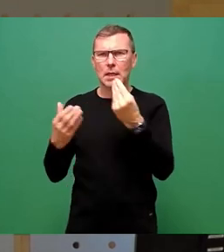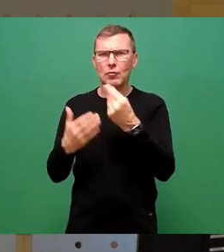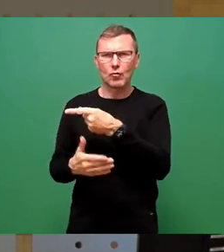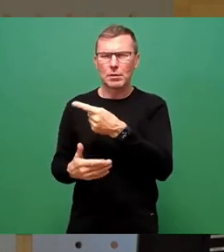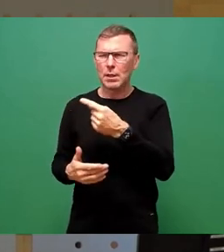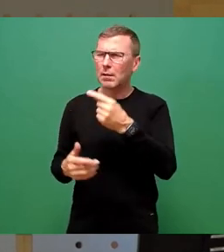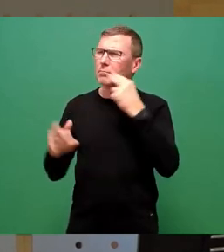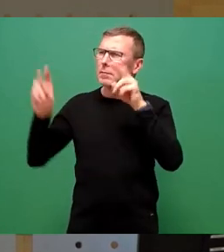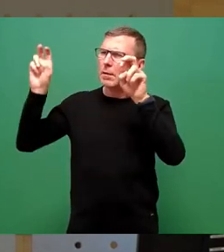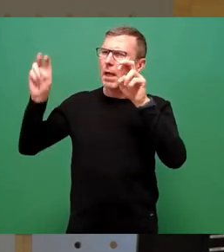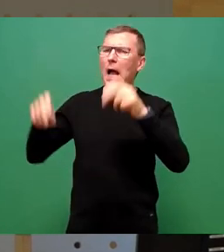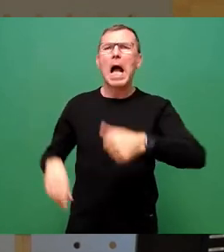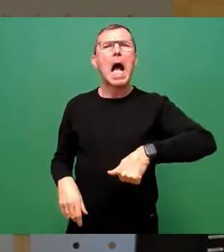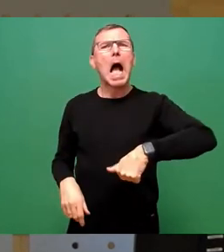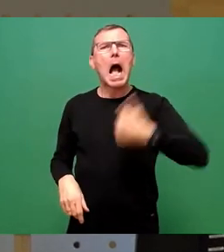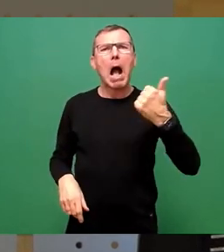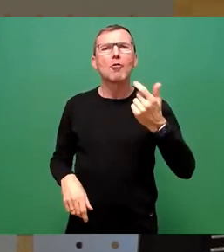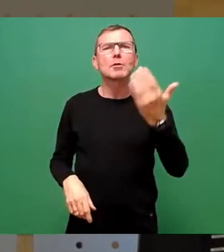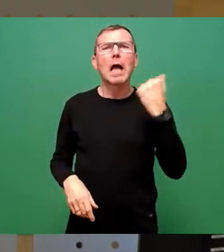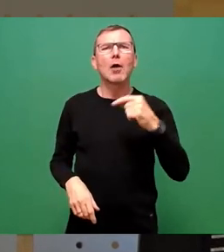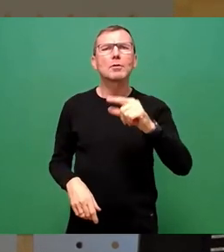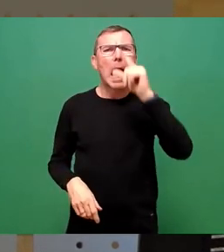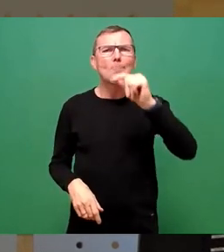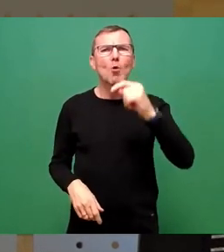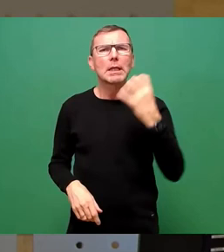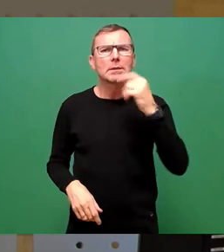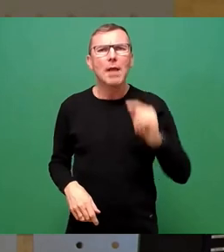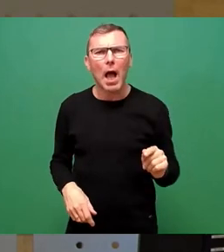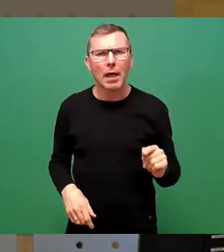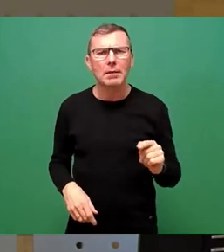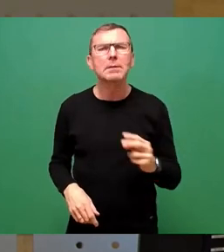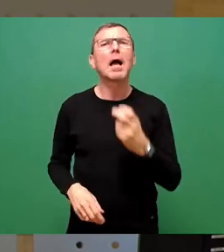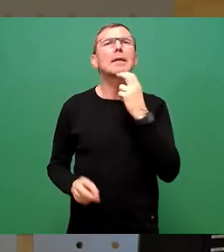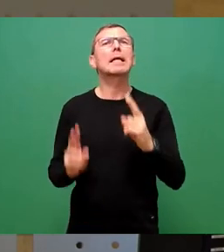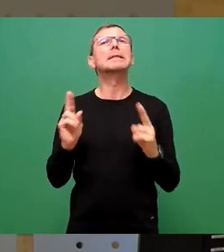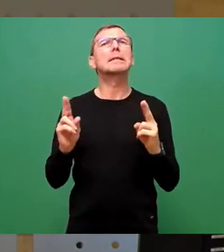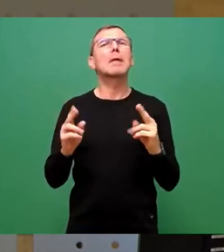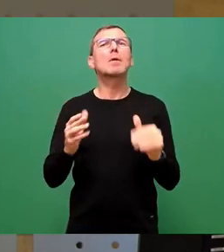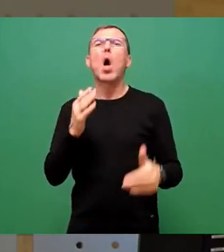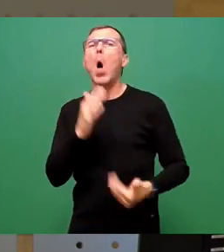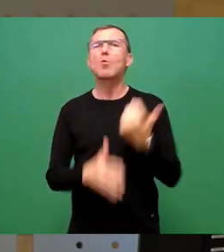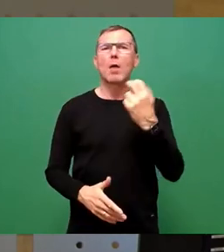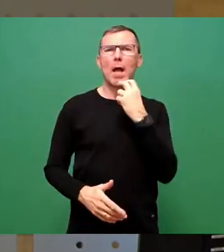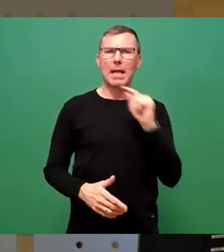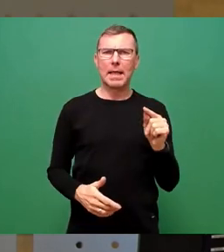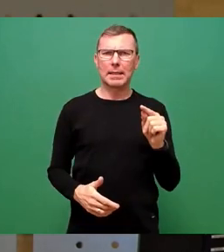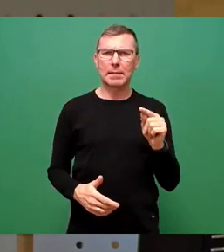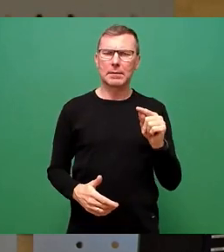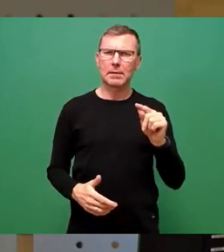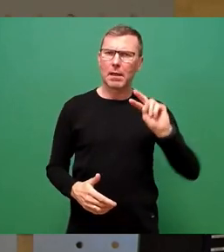recht entsinne, Raus aus Putins Gas, Energiesicherheit mit erneuerbaren Energien wiederherstellen.